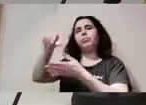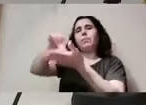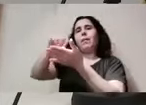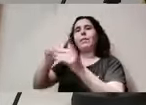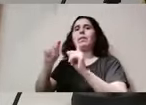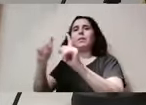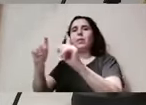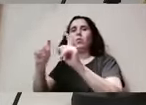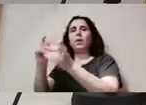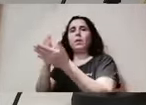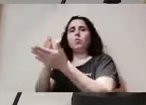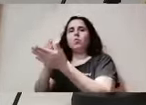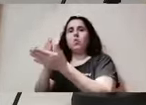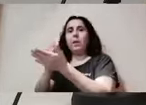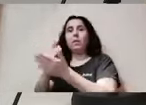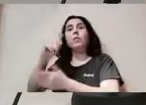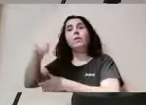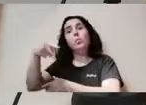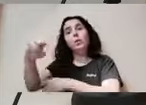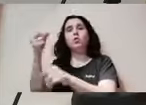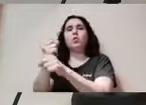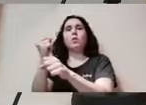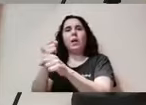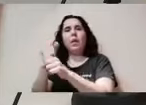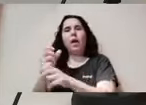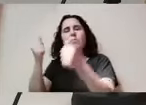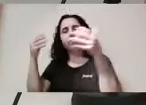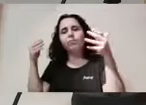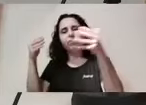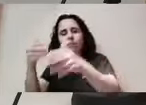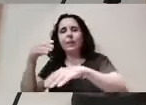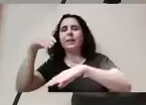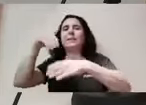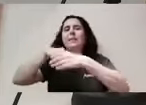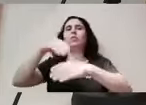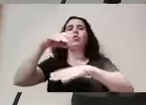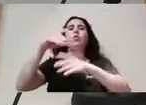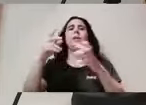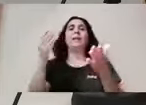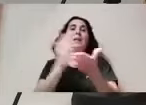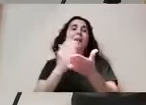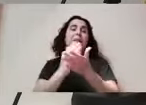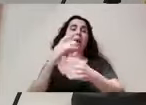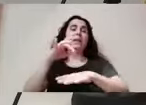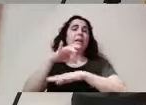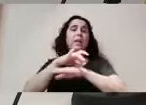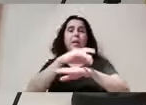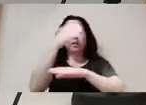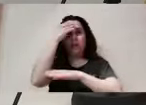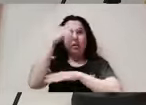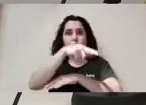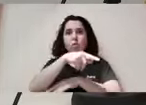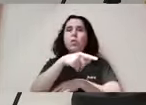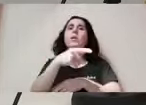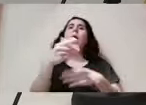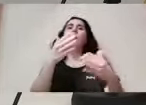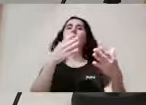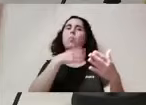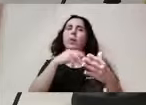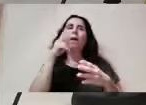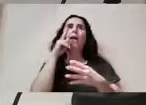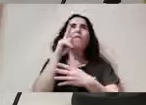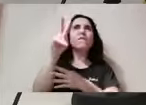educatius per a que puguen treballar en les seues tutories aquestes violències